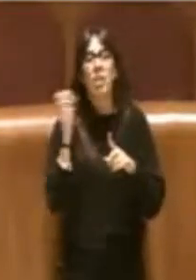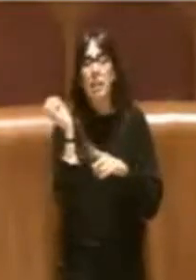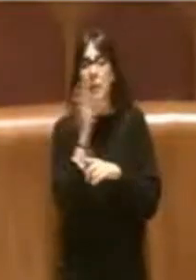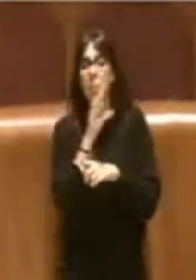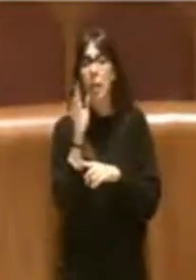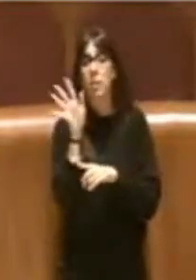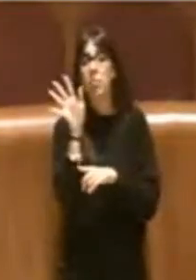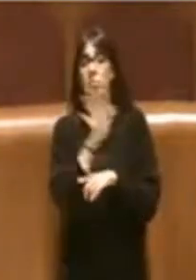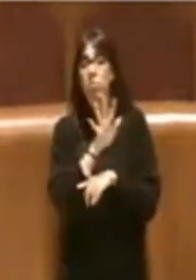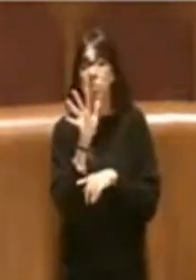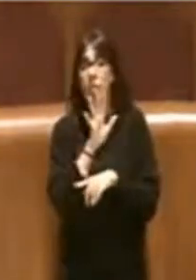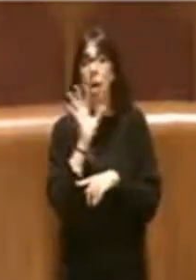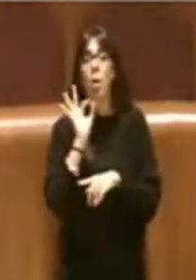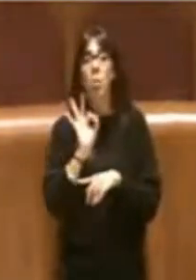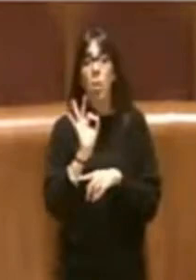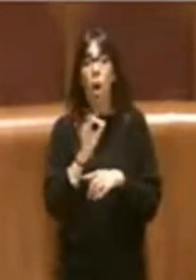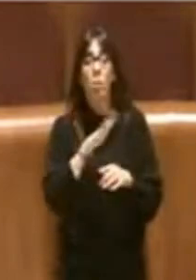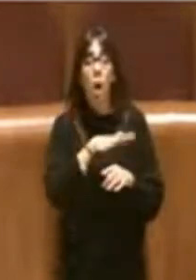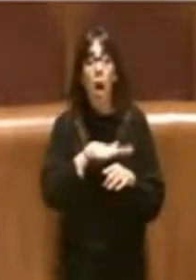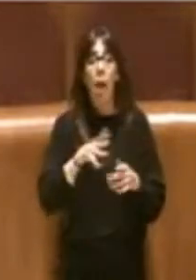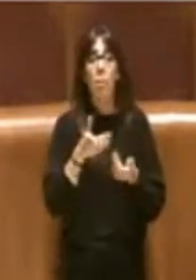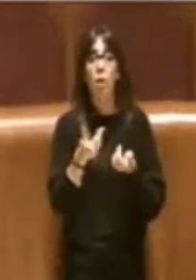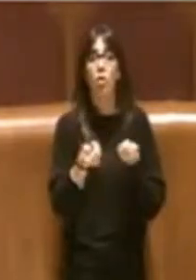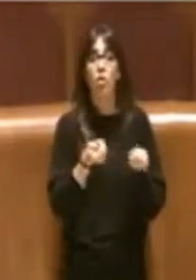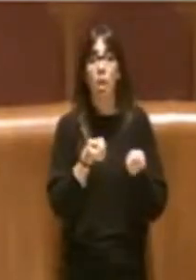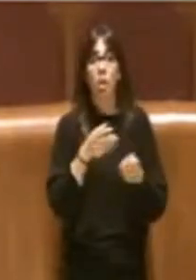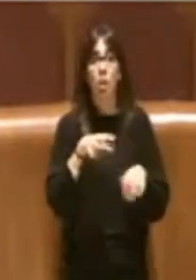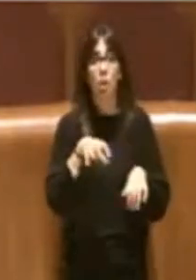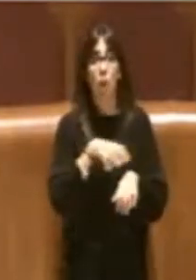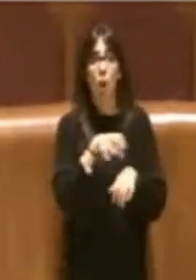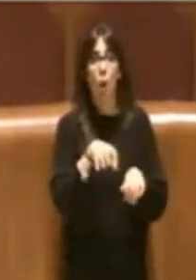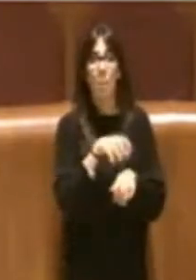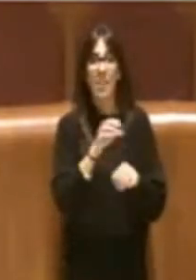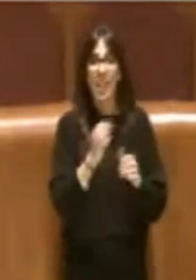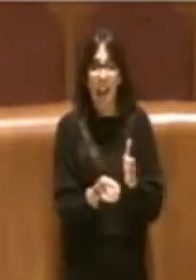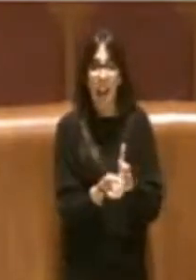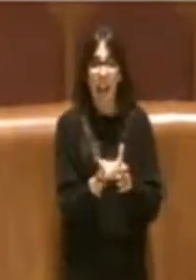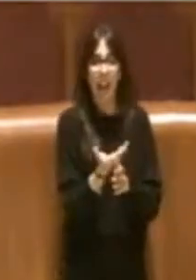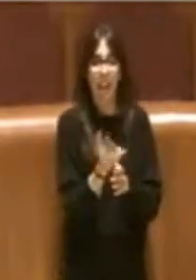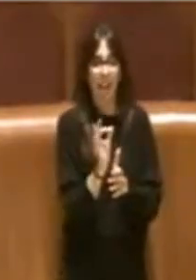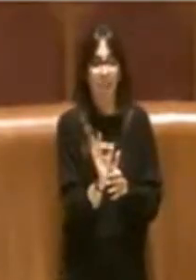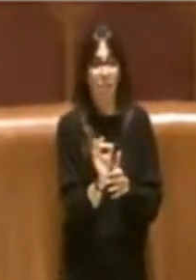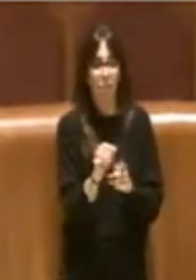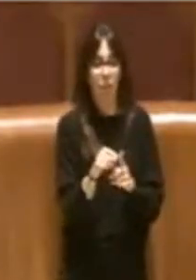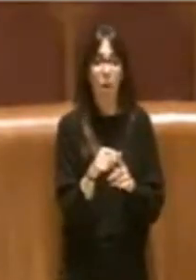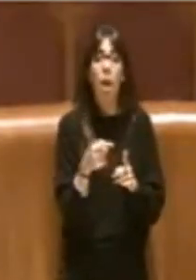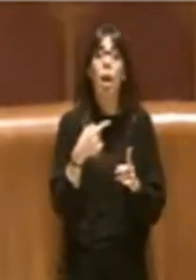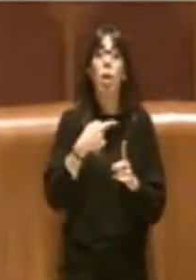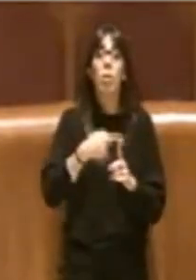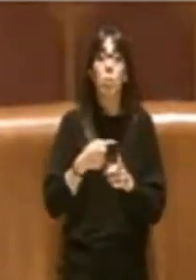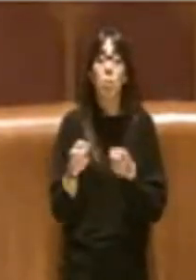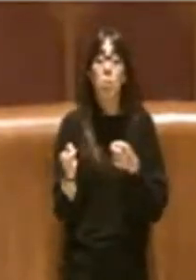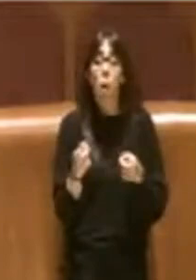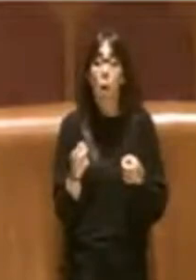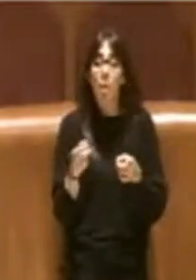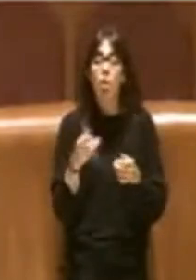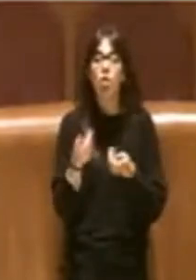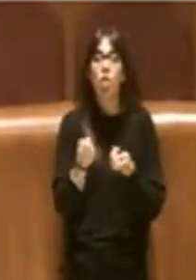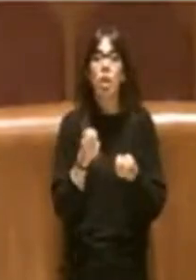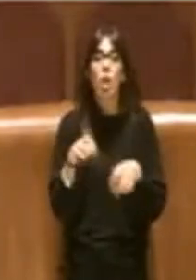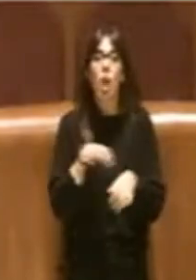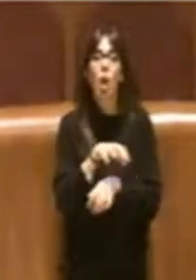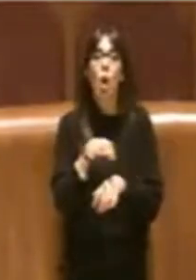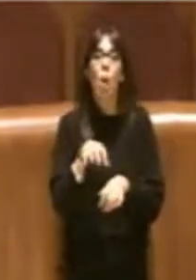della costituzione della gestione commissariale. Ma durante la gestione commissariale presa in